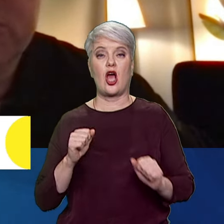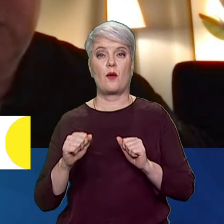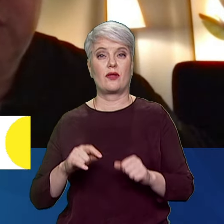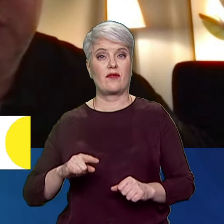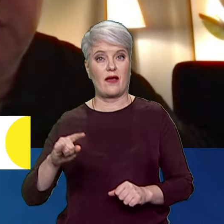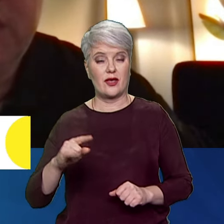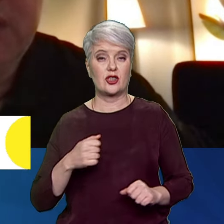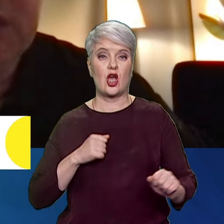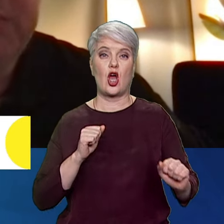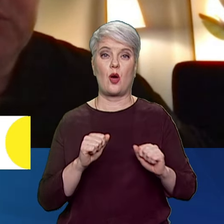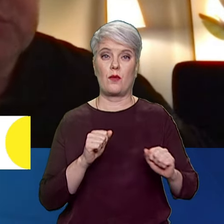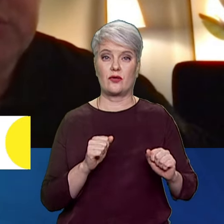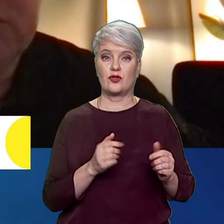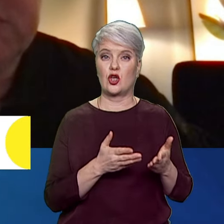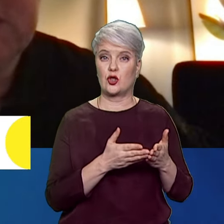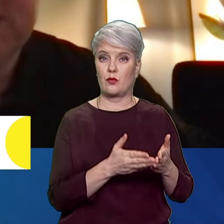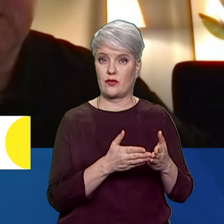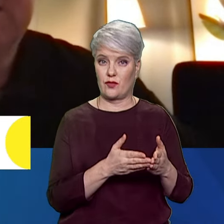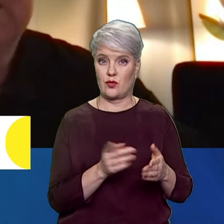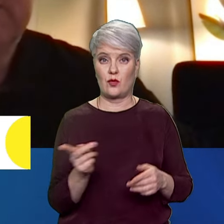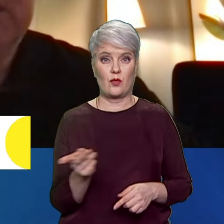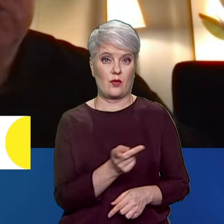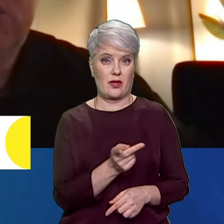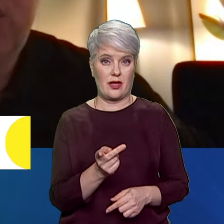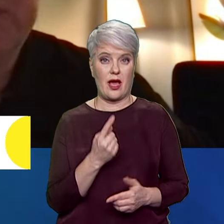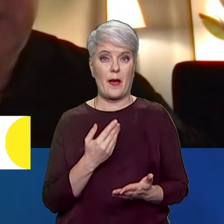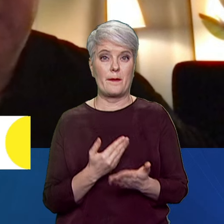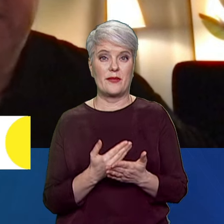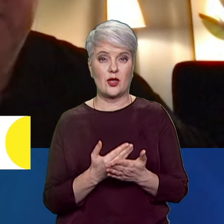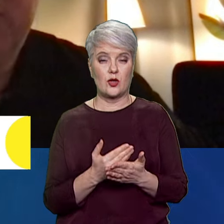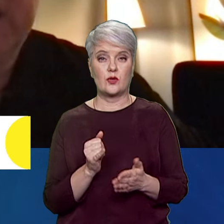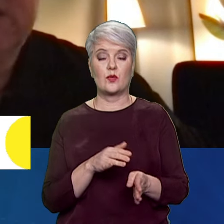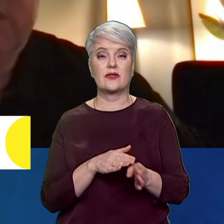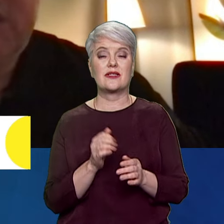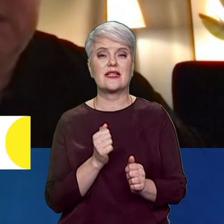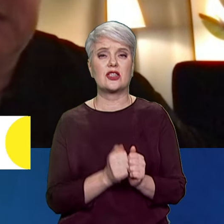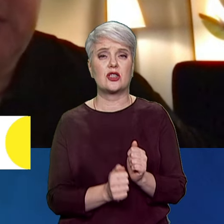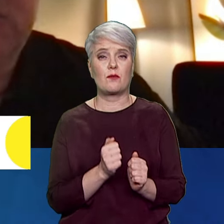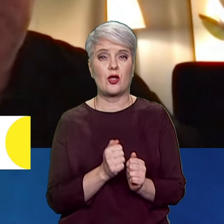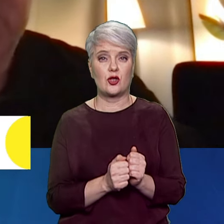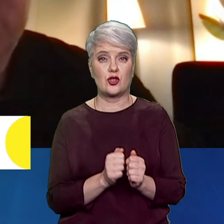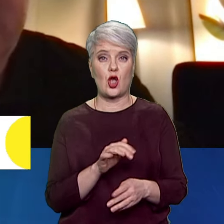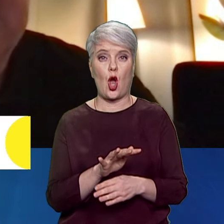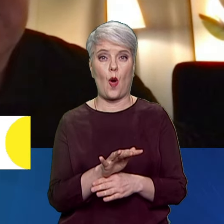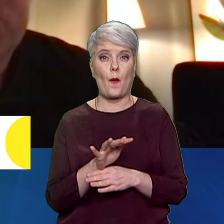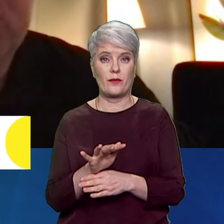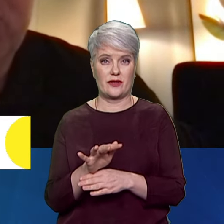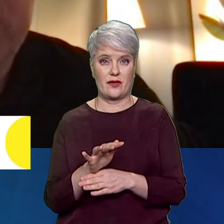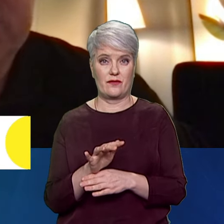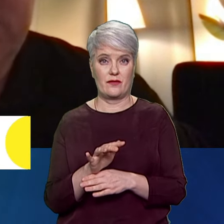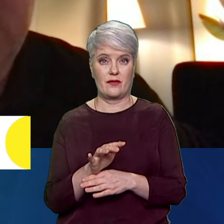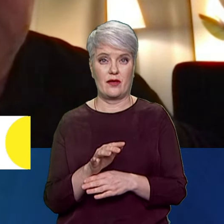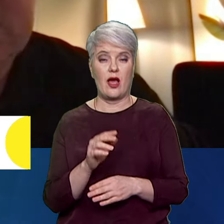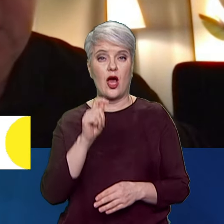Чорноморського флоту. Їх підозрюють у здійсненні систематичних обстрілів української енергосистеми, що спричинили значну